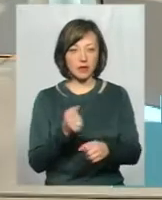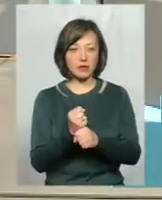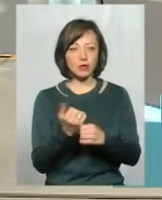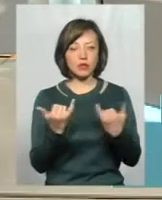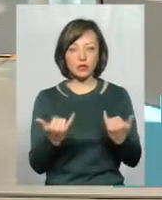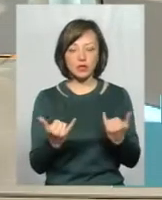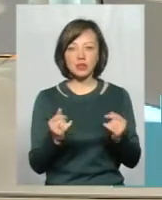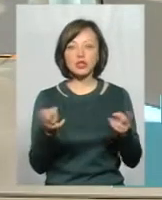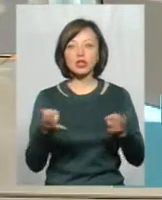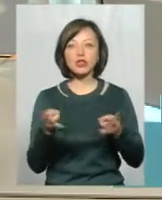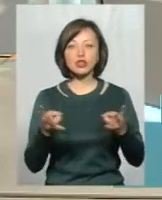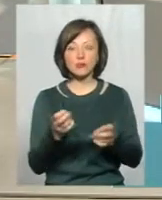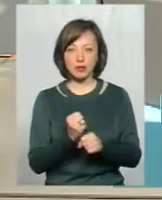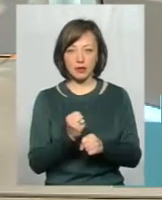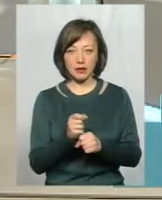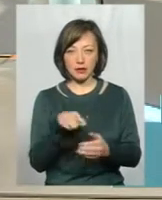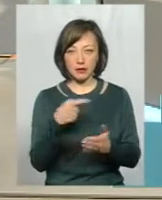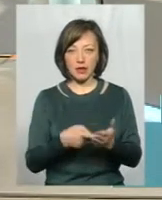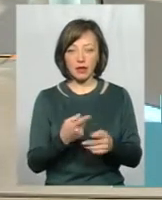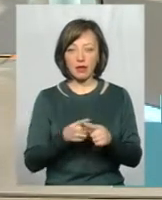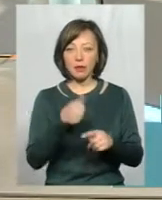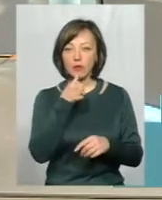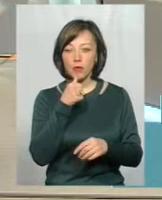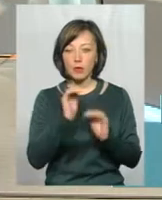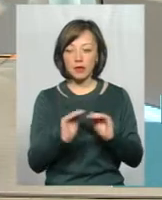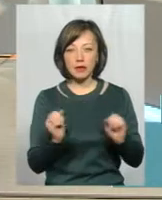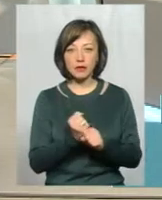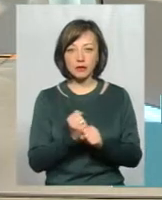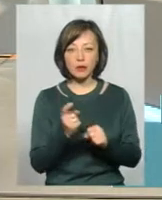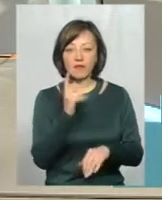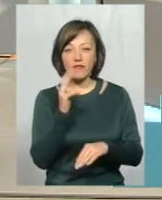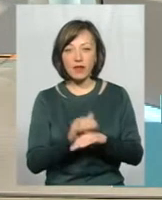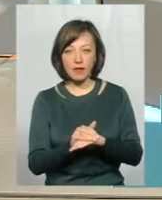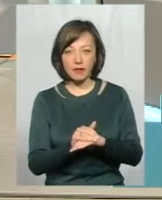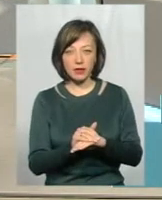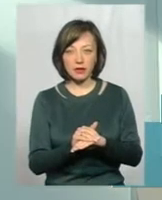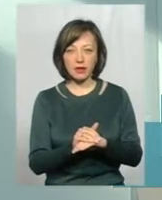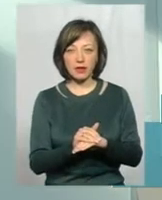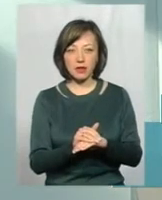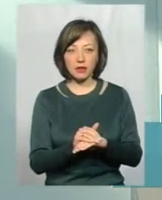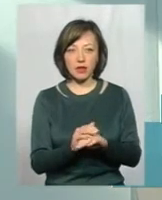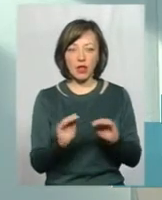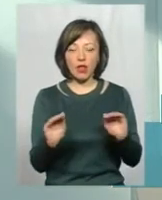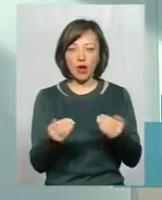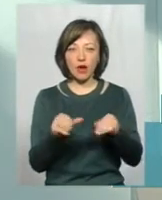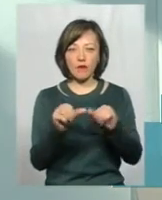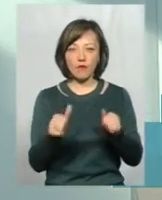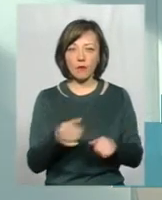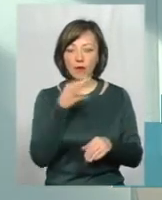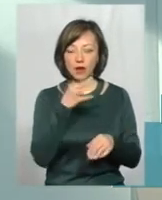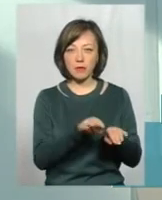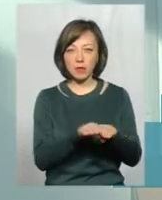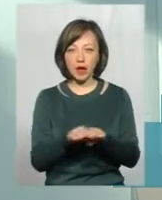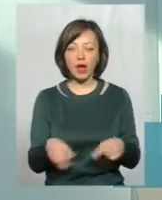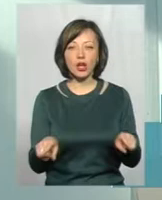і зараз. Зачем робиться проба? Проба робиться дітям для того, щоб виявити локальні форму туберкуліза на ранній етапі,